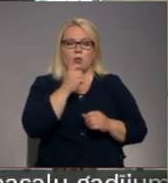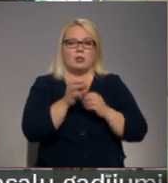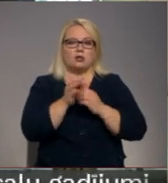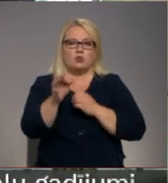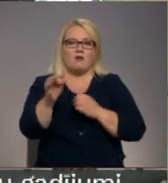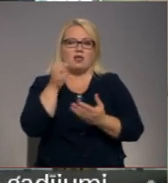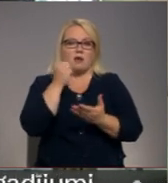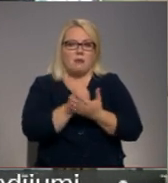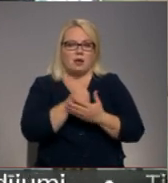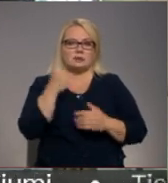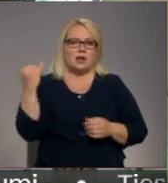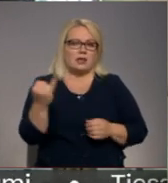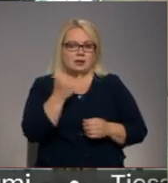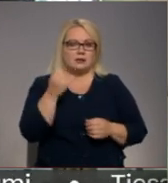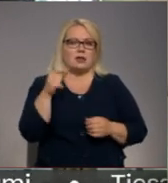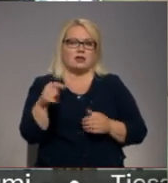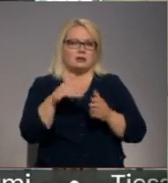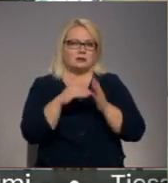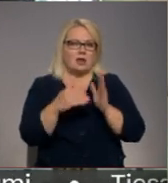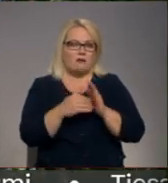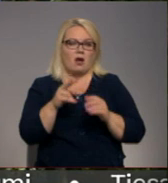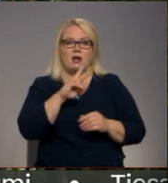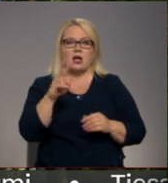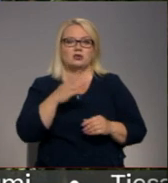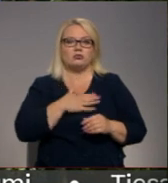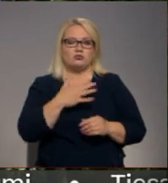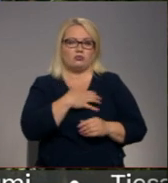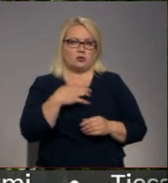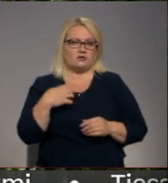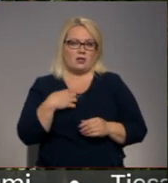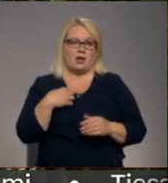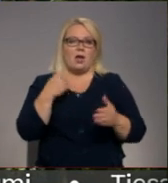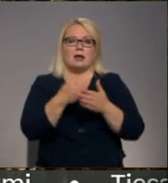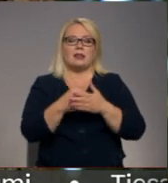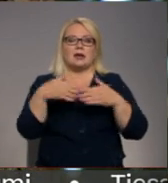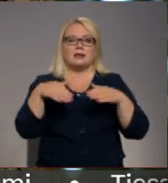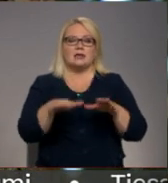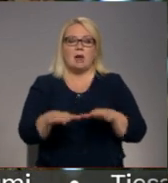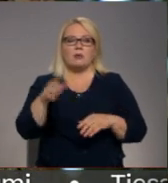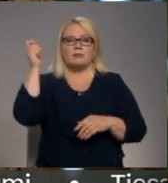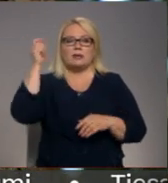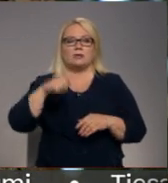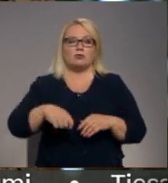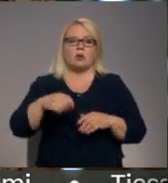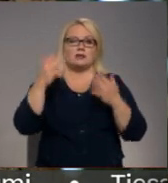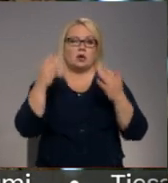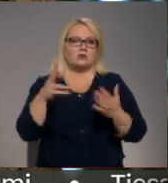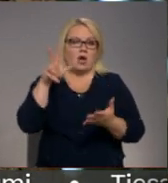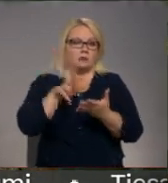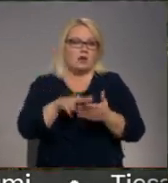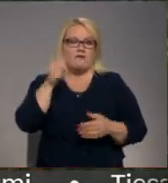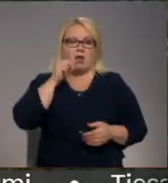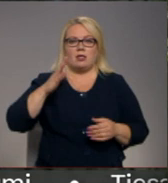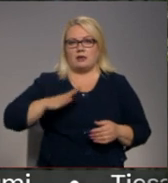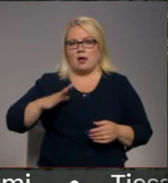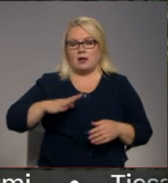tā tad interesē. Tas stāvoklis kāds tad ir mūsu pašvaldībā. Galīgais lēmums par izsoles rezultātu apstiprināšanu gan vēl jāgaida.